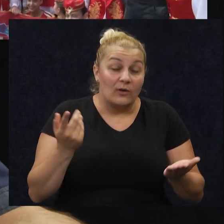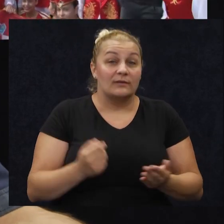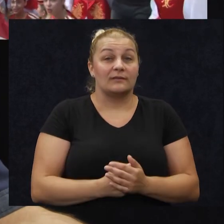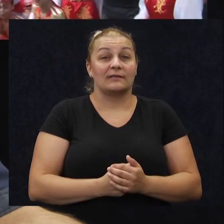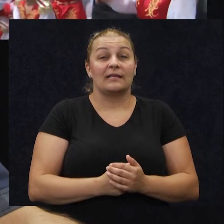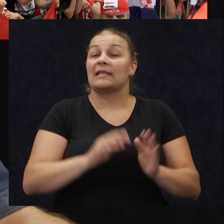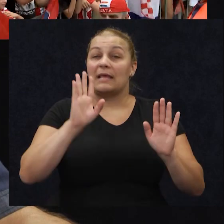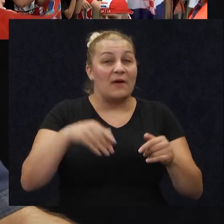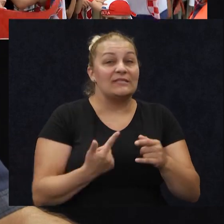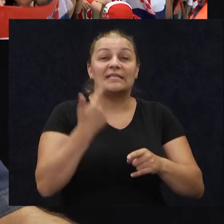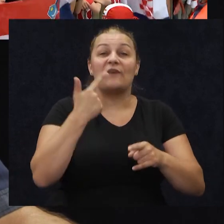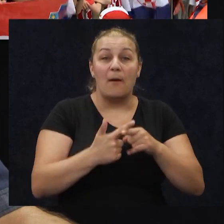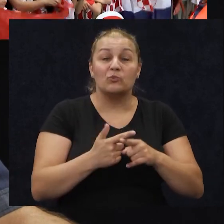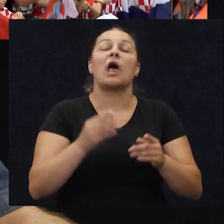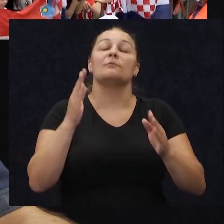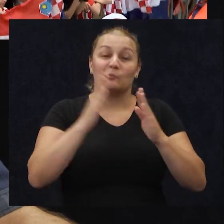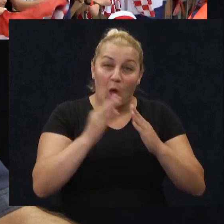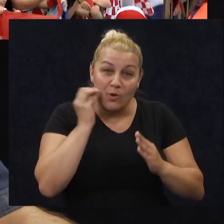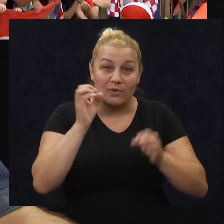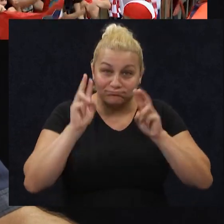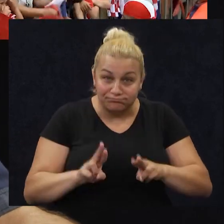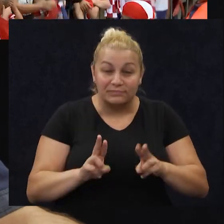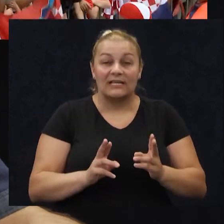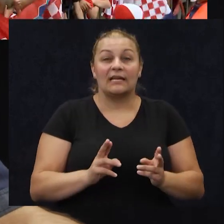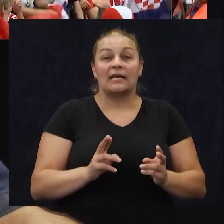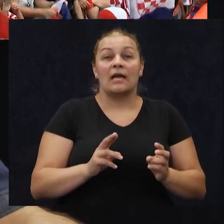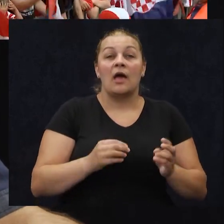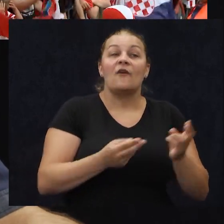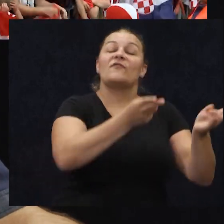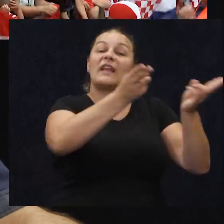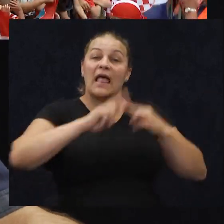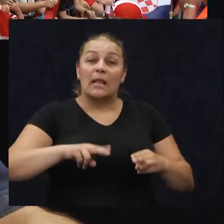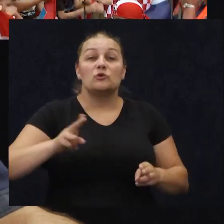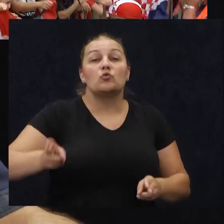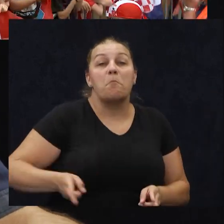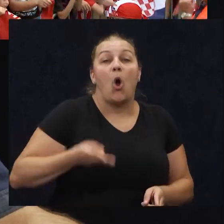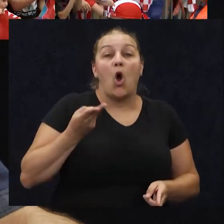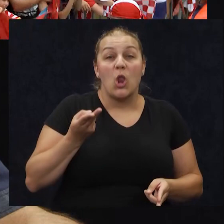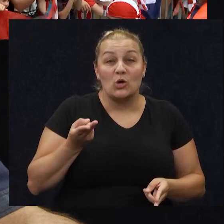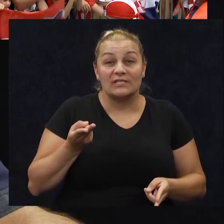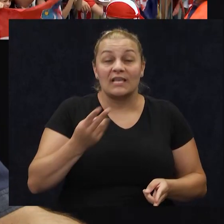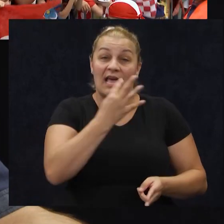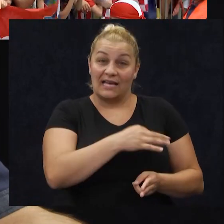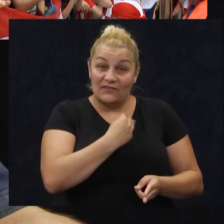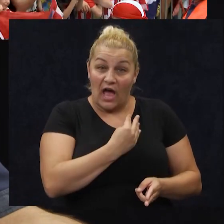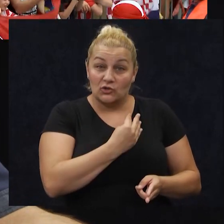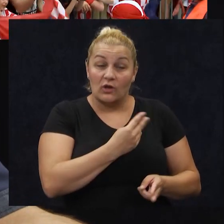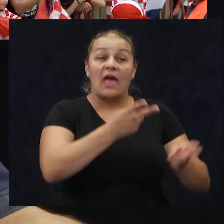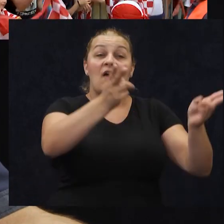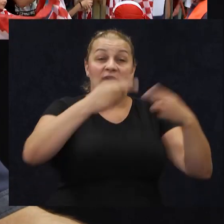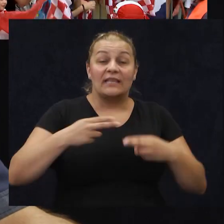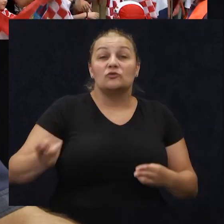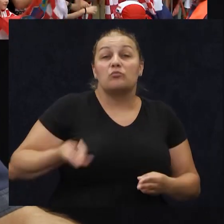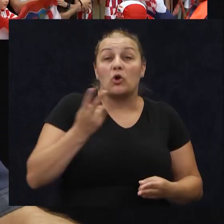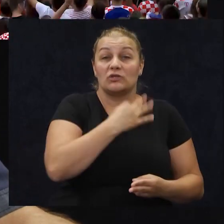nema veze što je dva puta, da vratili su ponos Hrvatskoj, vratili su ponos Hrvatskom